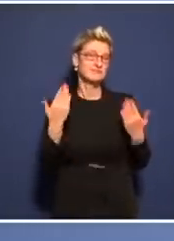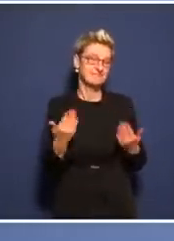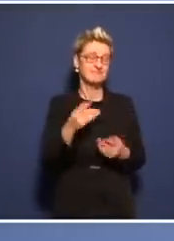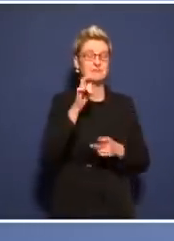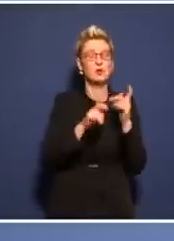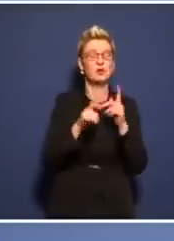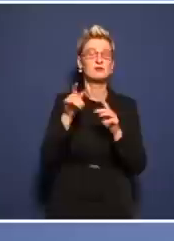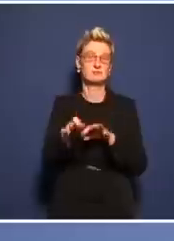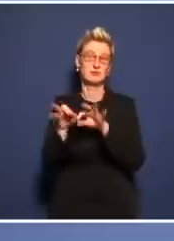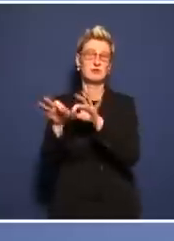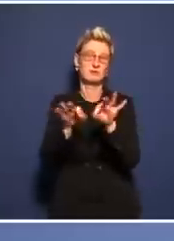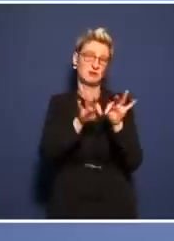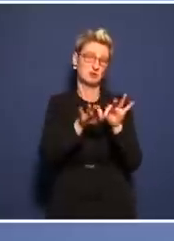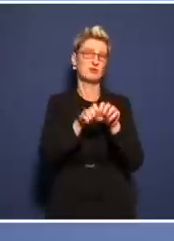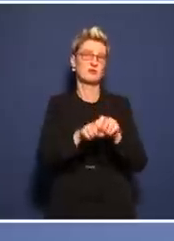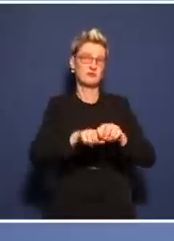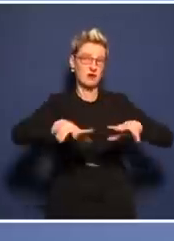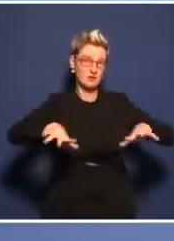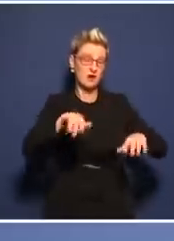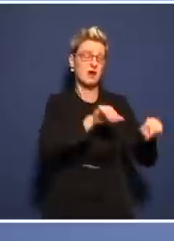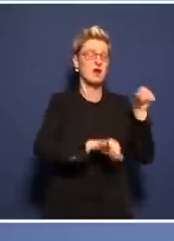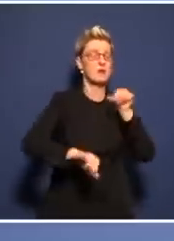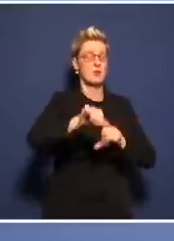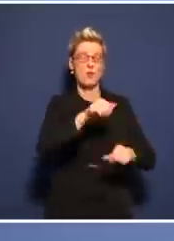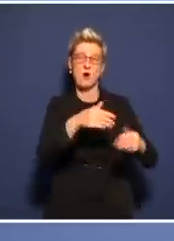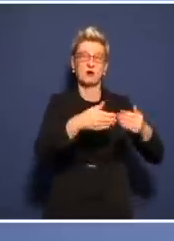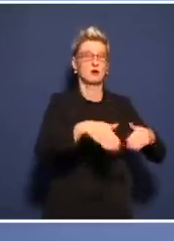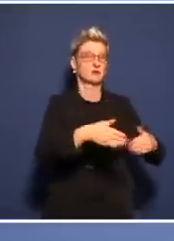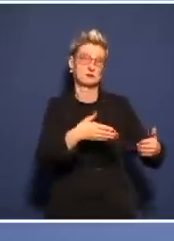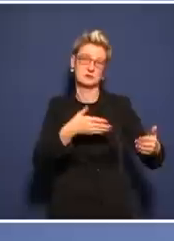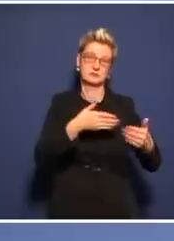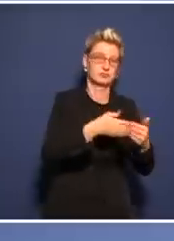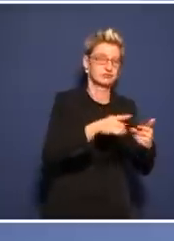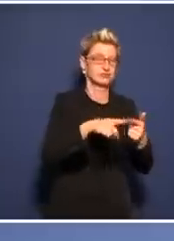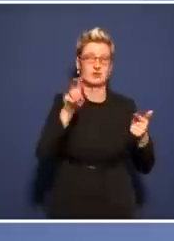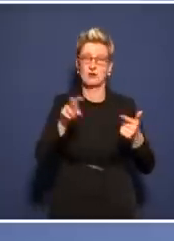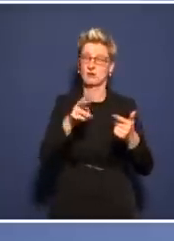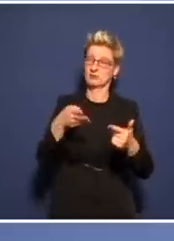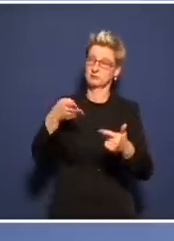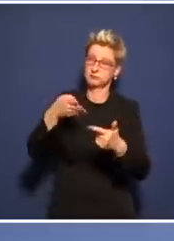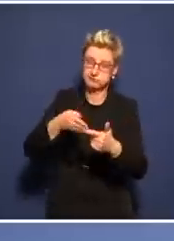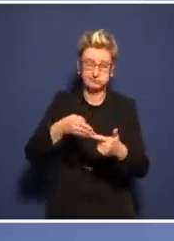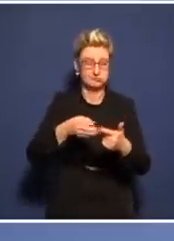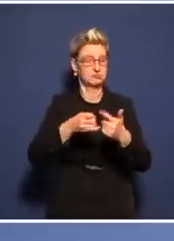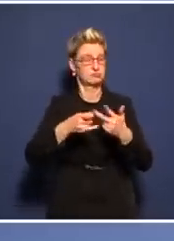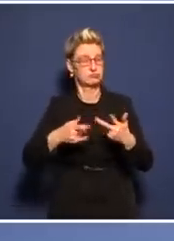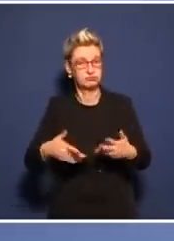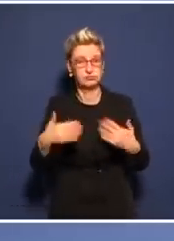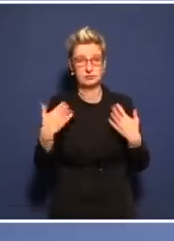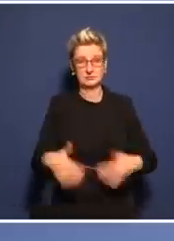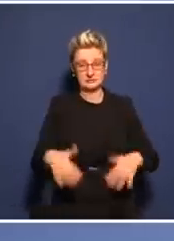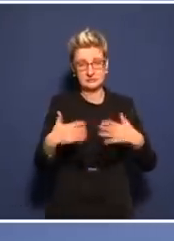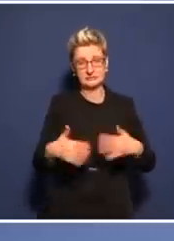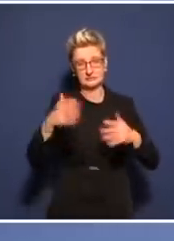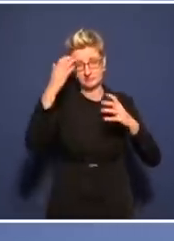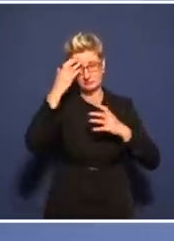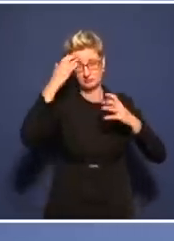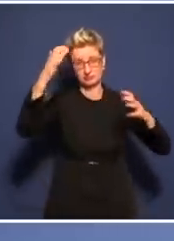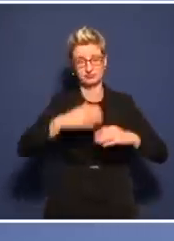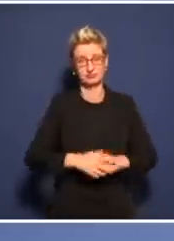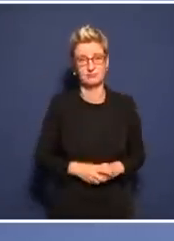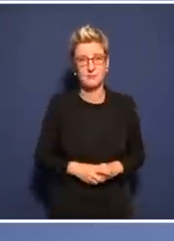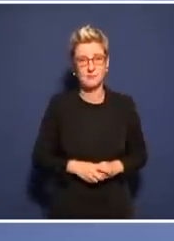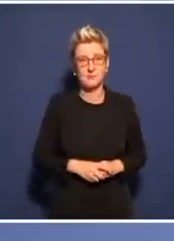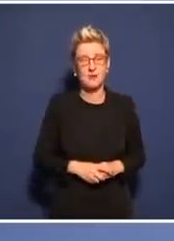werden an ihre Belastungsgrenze kommen, die Labore werden an ihre Belastungsgrenze kommen. Komisch, dass die Zahlen auf den Intensivstationen dann sinken aktuell.